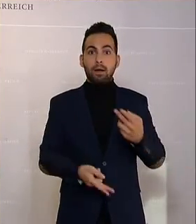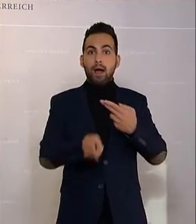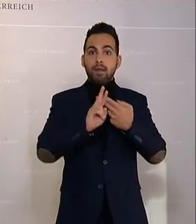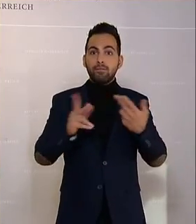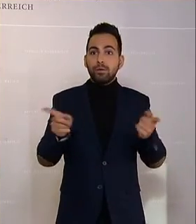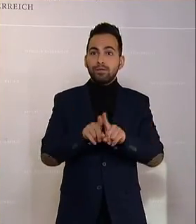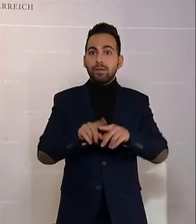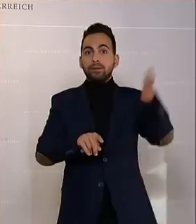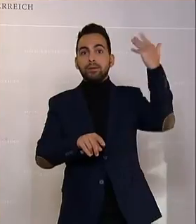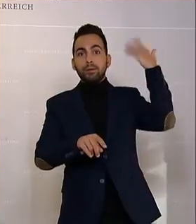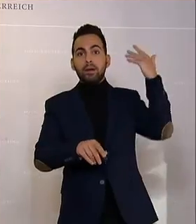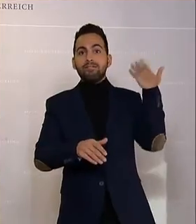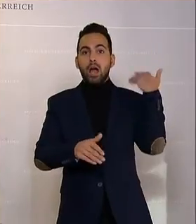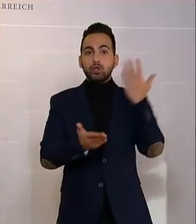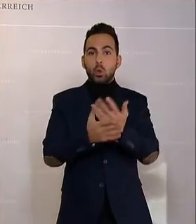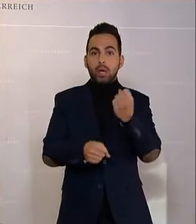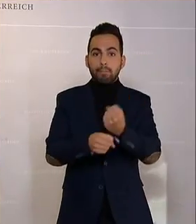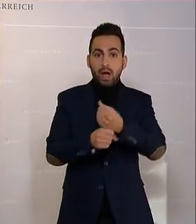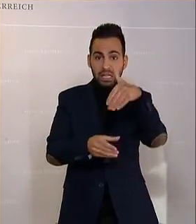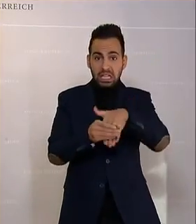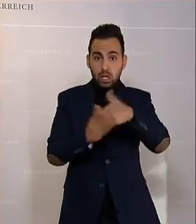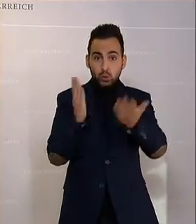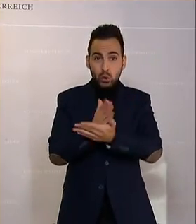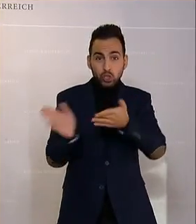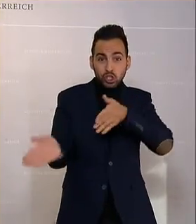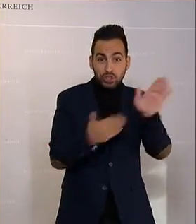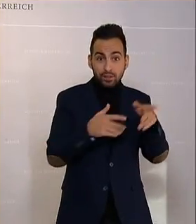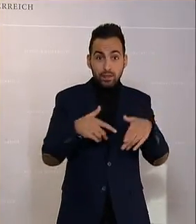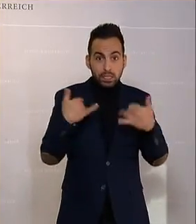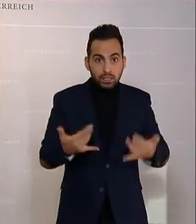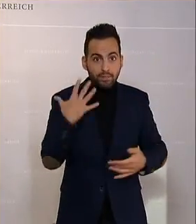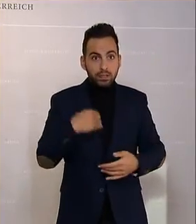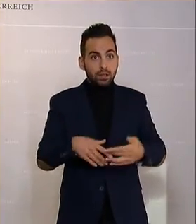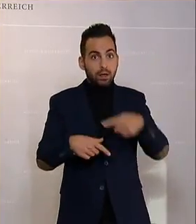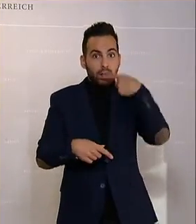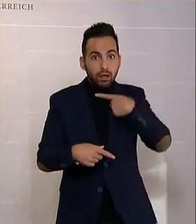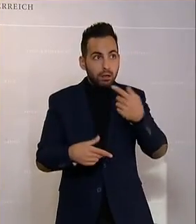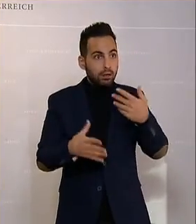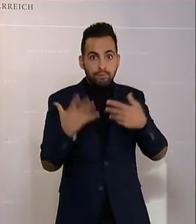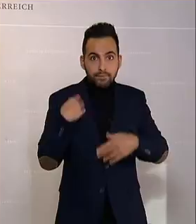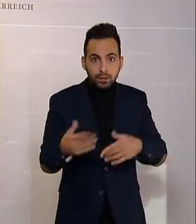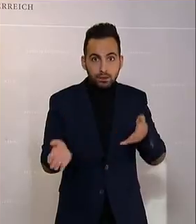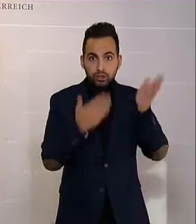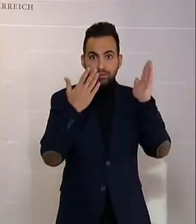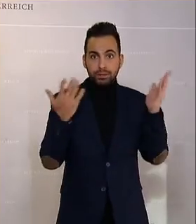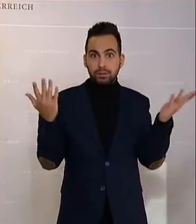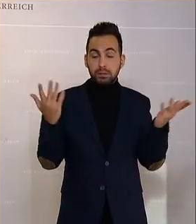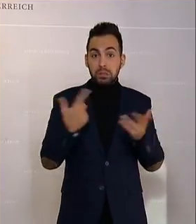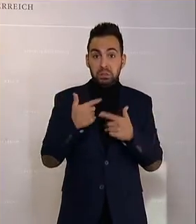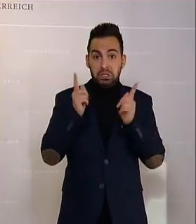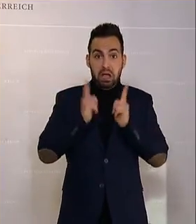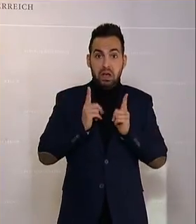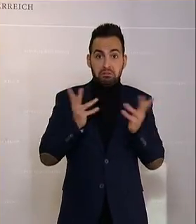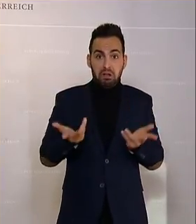der Vergangenheit sind, Dinge, die in der Vergangenheit schon fehlgeschlagen sind und die jetzt wieder aufgewärmt werden. Es ist nicht zu erwarten,